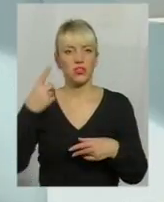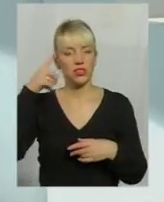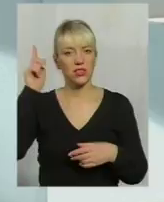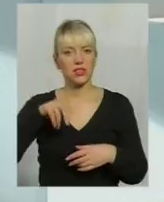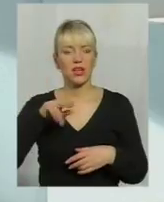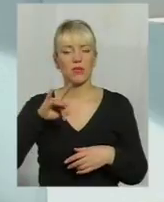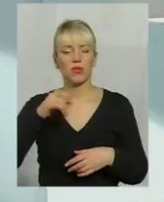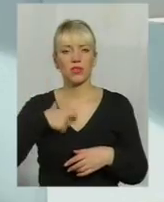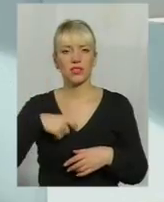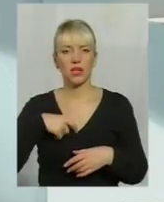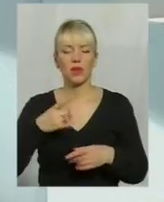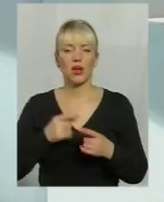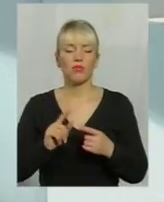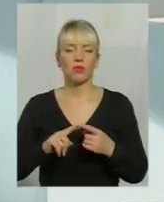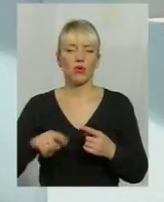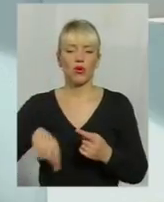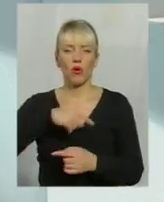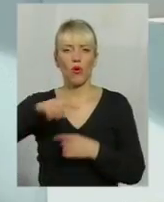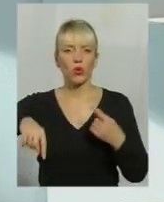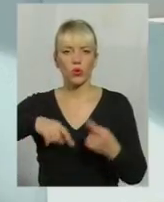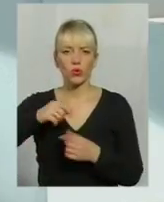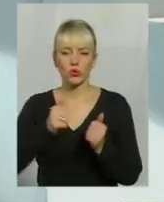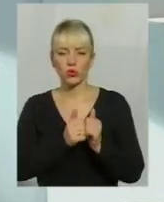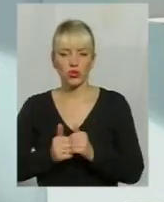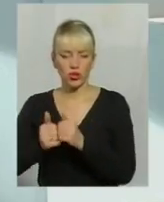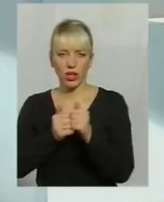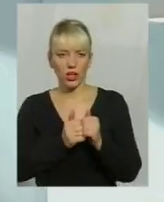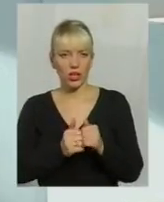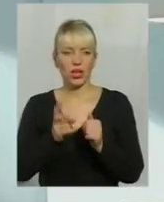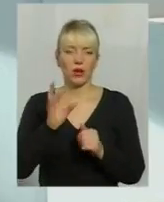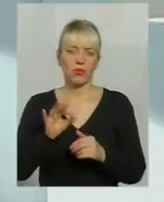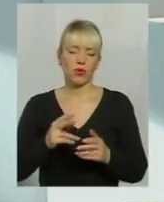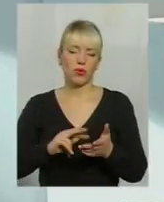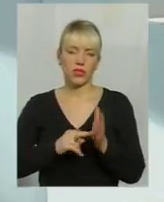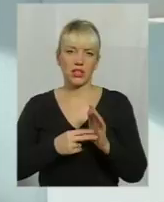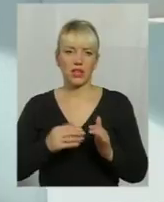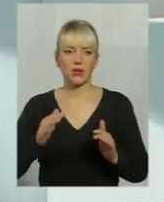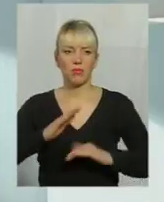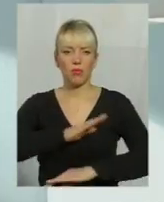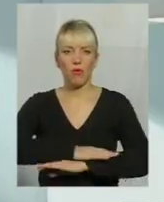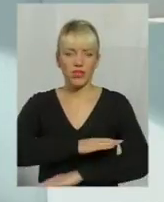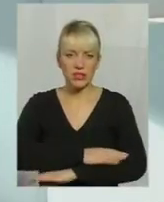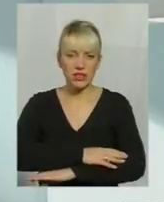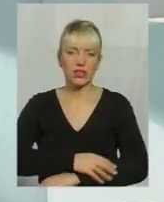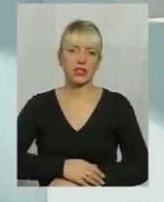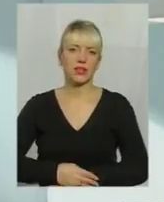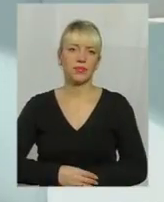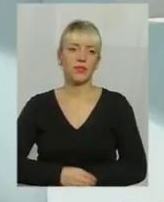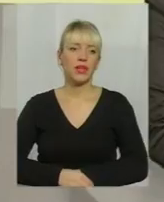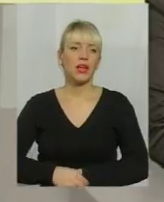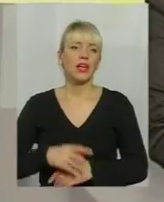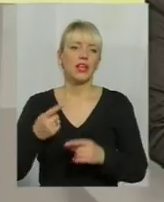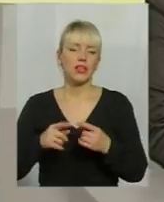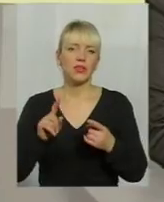себе, про оточуючих, про певні стратегії поведінки, про ті орієнтири норми та